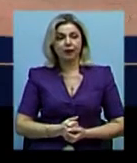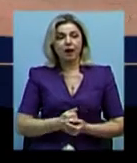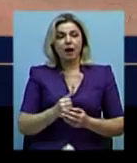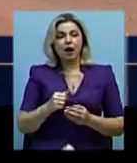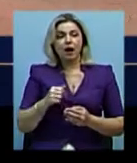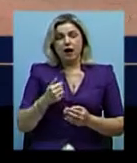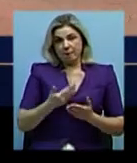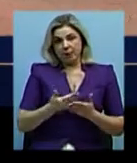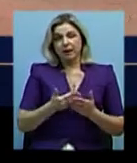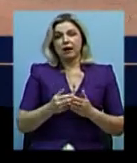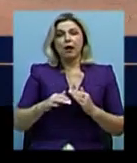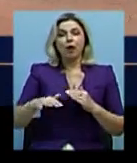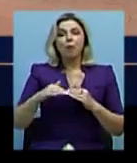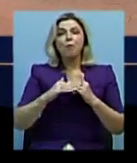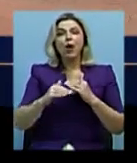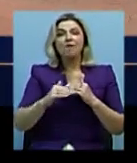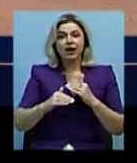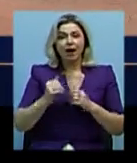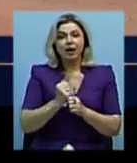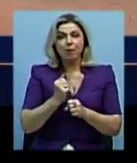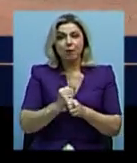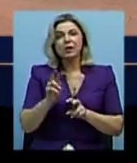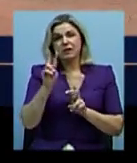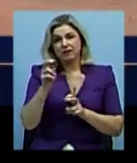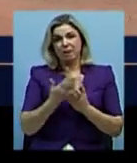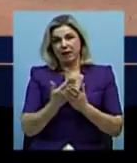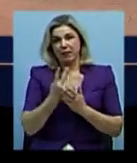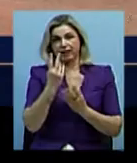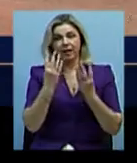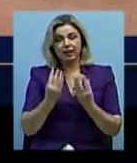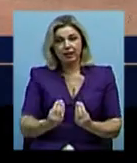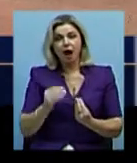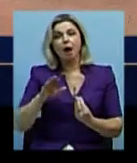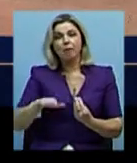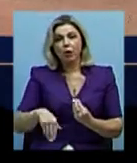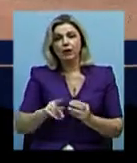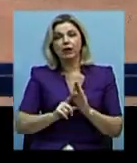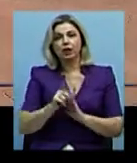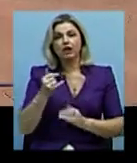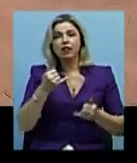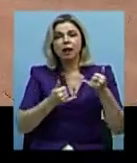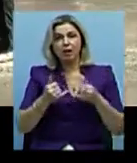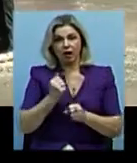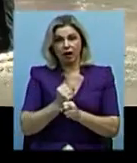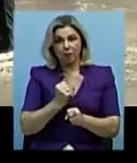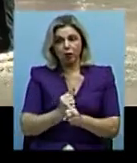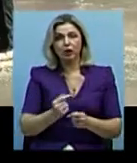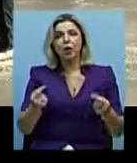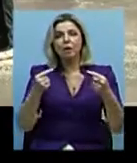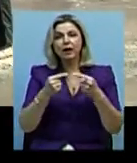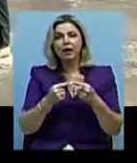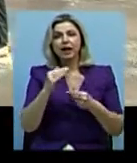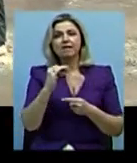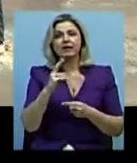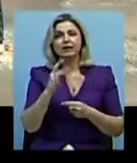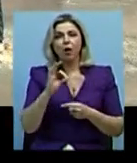«Ну, припустимо, процес польових робіт, так званих, вони займуть дня два, скажімо. Потім йде процес лабораторних робіт. Визначення фізико